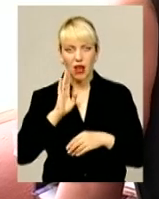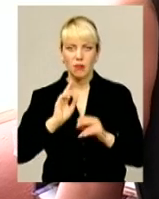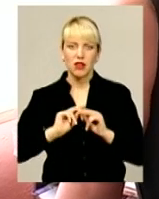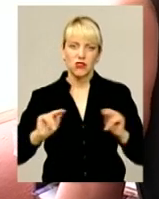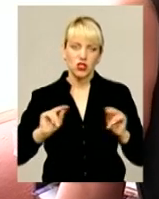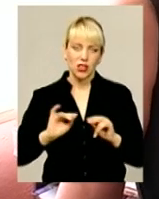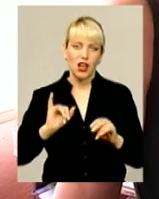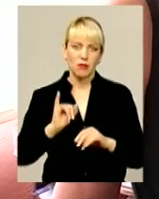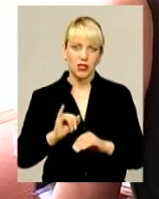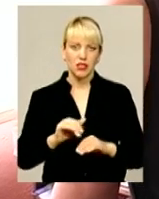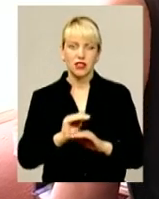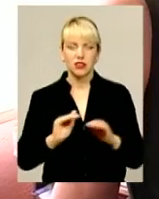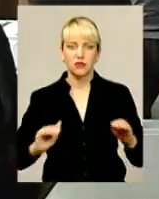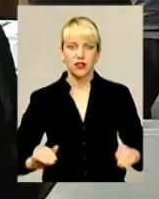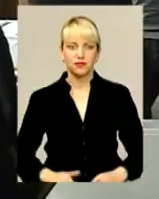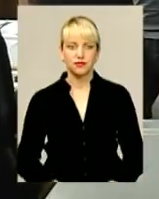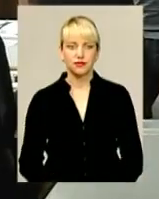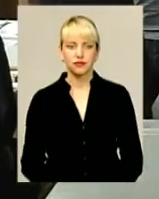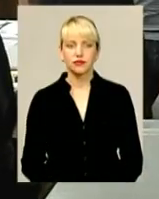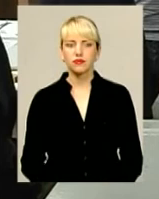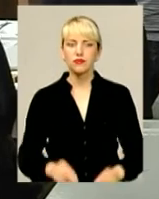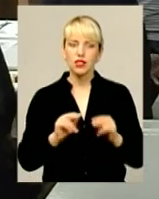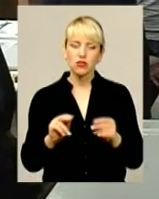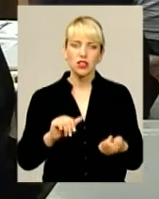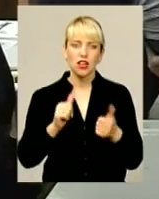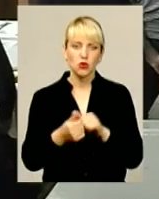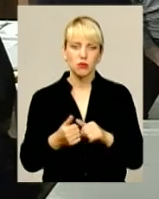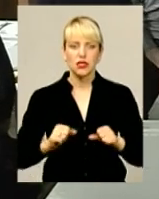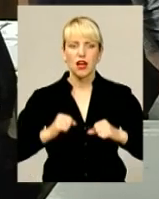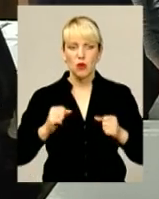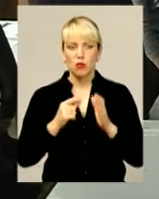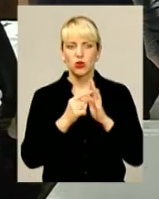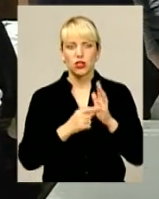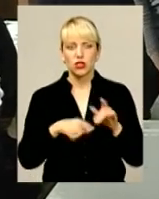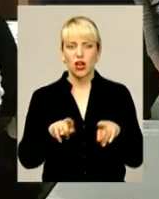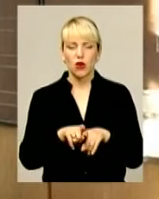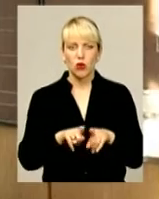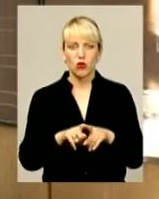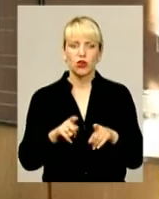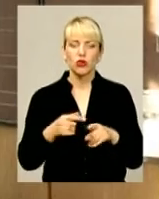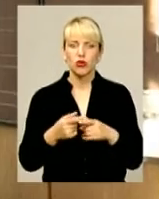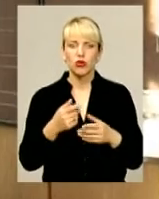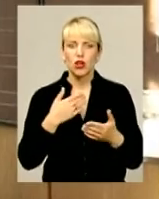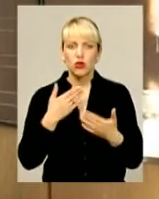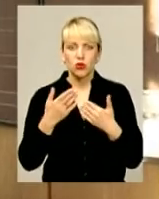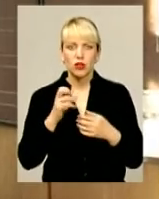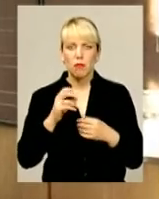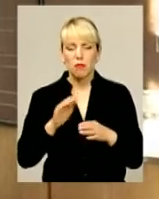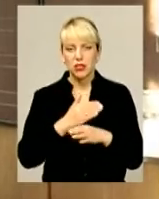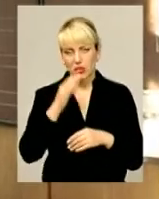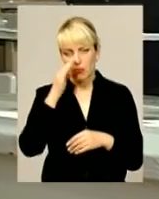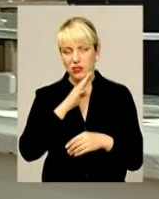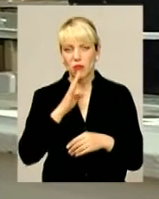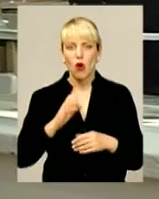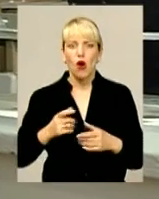вчителями і дітьми. Вчителі натомість намагаються поділитися такою, такою ношою із батьками. Мовляв, основи поведінки